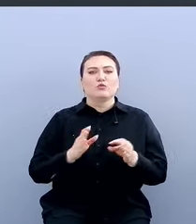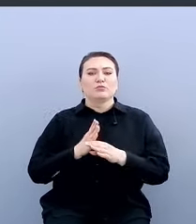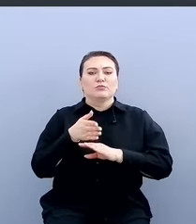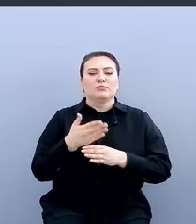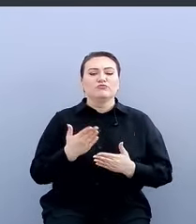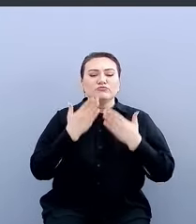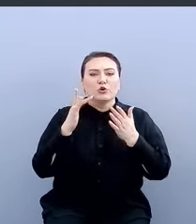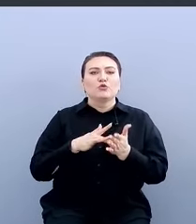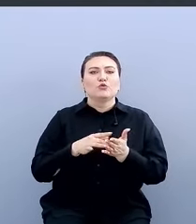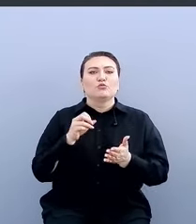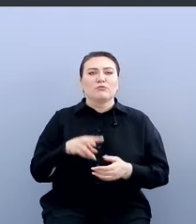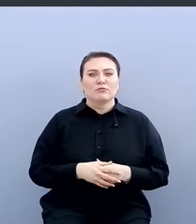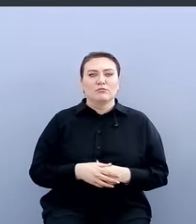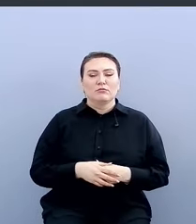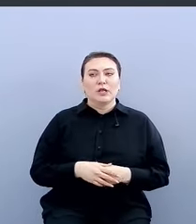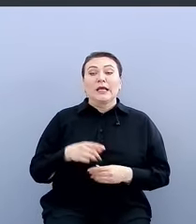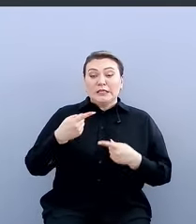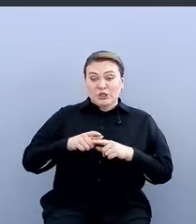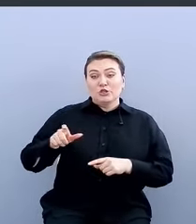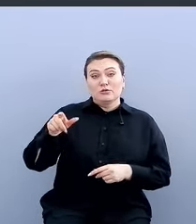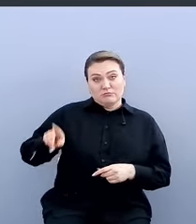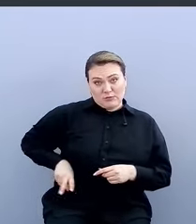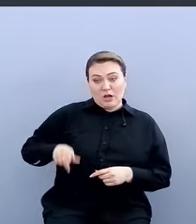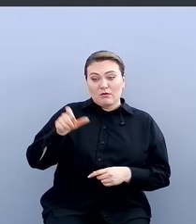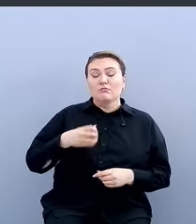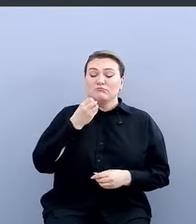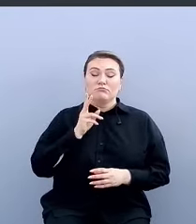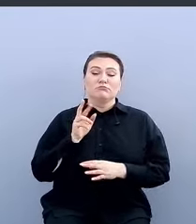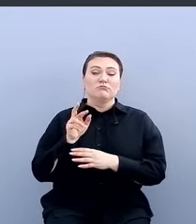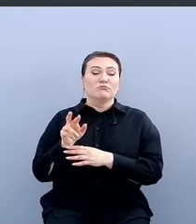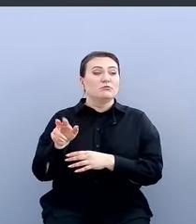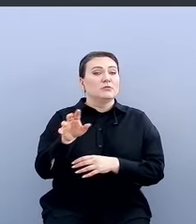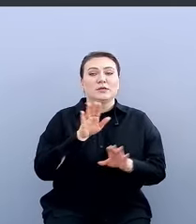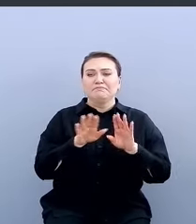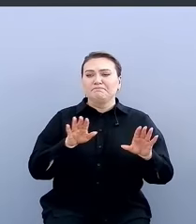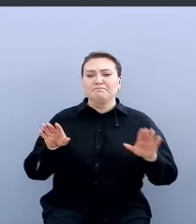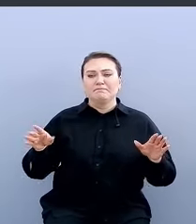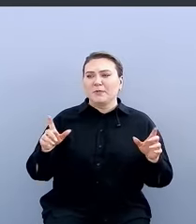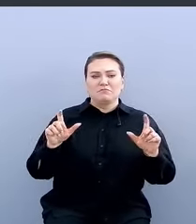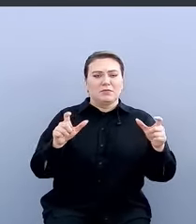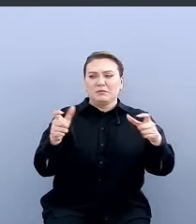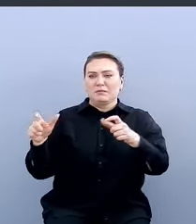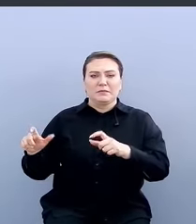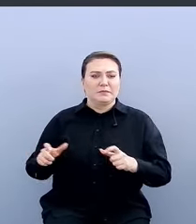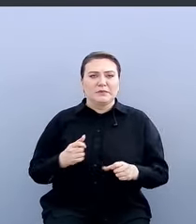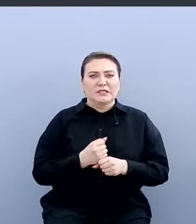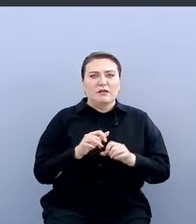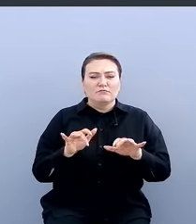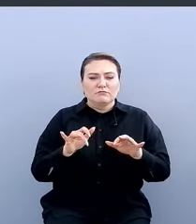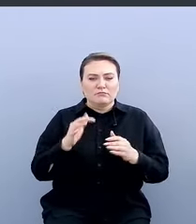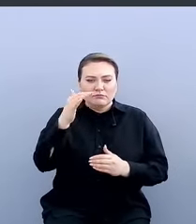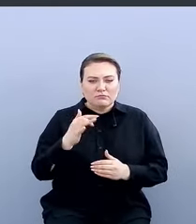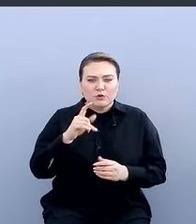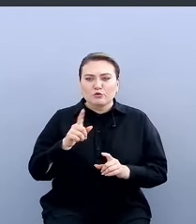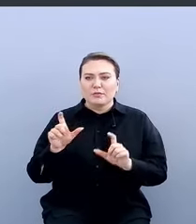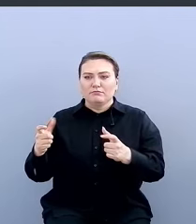Окей. Директор пошел, технический директор пошел, что-то сделал, не знаю, наверное, в те годы, что он там на сквиде оцелку накрутил какую